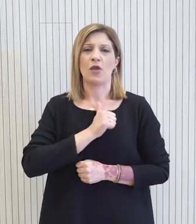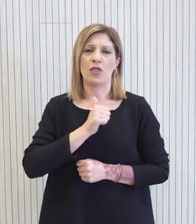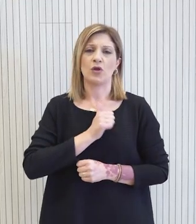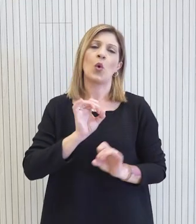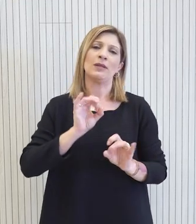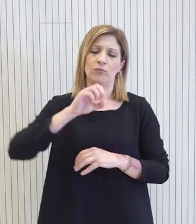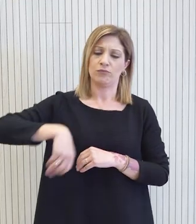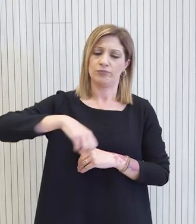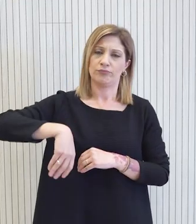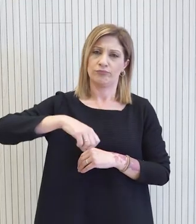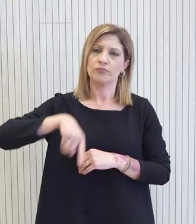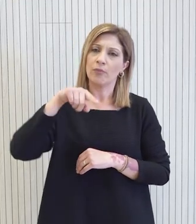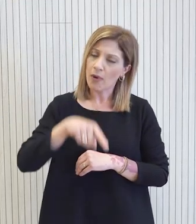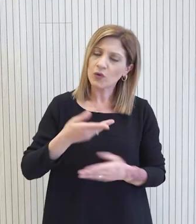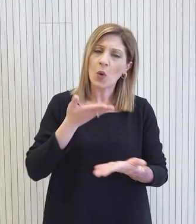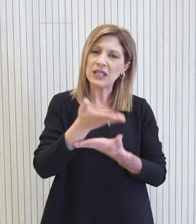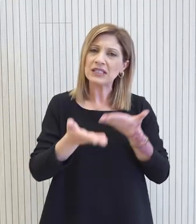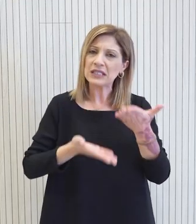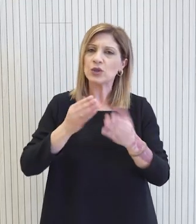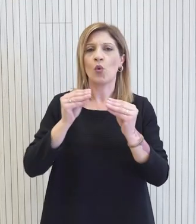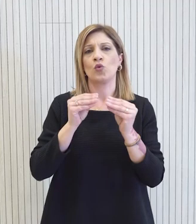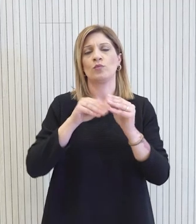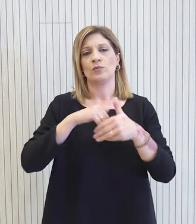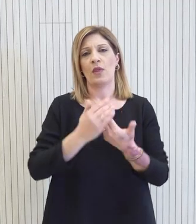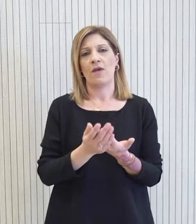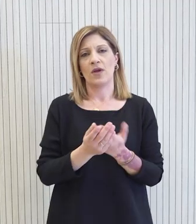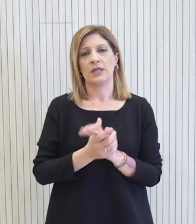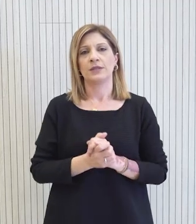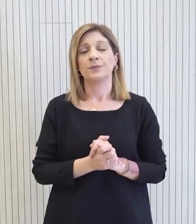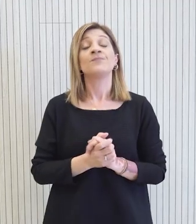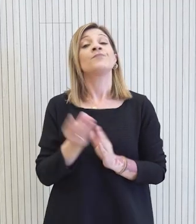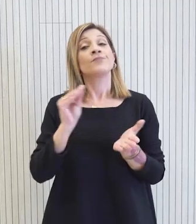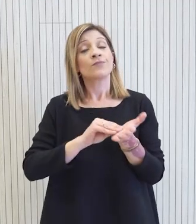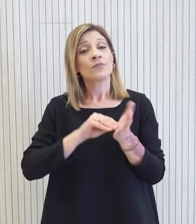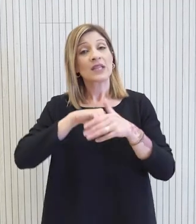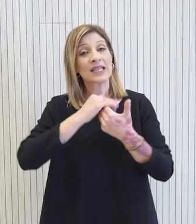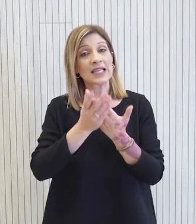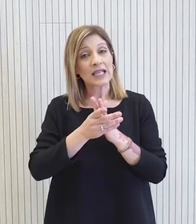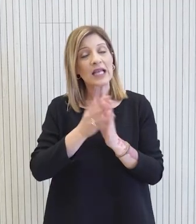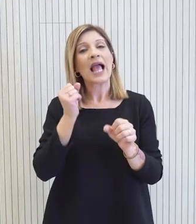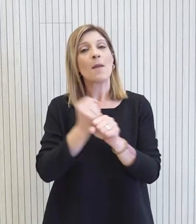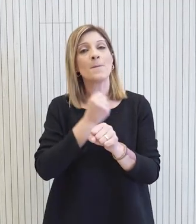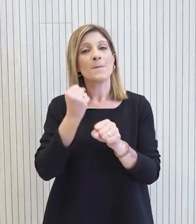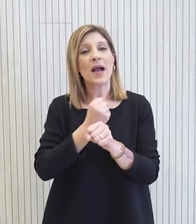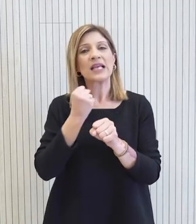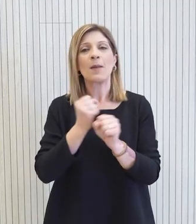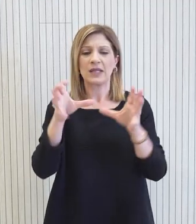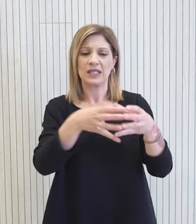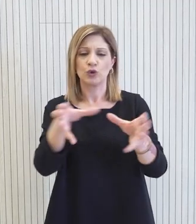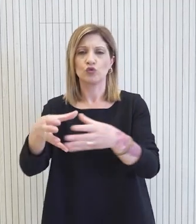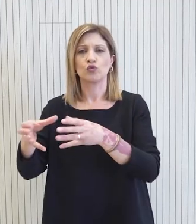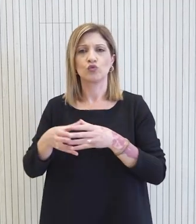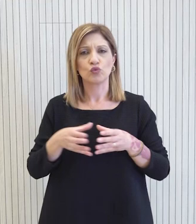μηδενικών εκπομπών, εξαντλώντας επίσης τις διαθέσιμες αιτήσεις. Μεγάλο ενδιαφέρον επιδεικνύουν και επαγγελματικές κατηγορίες,